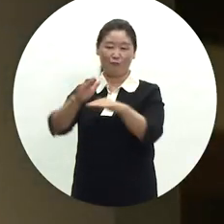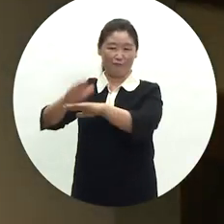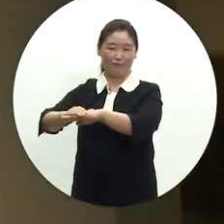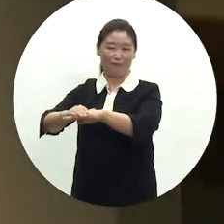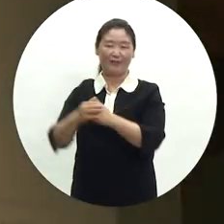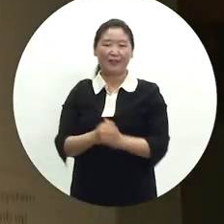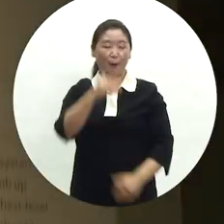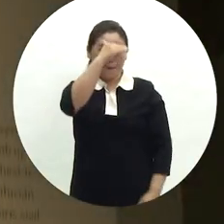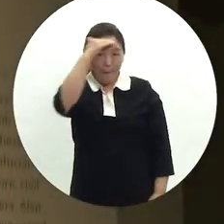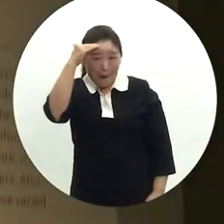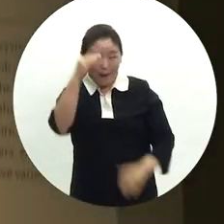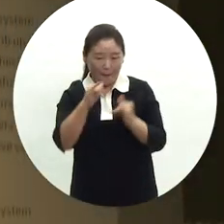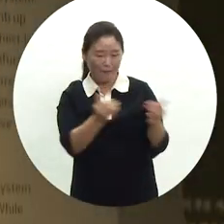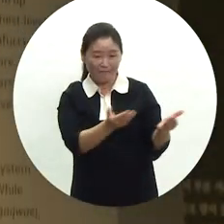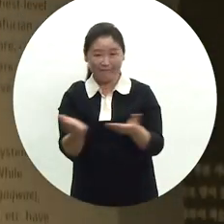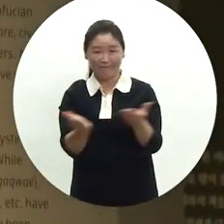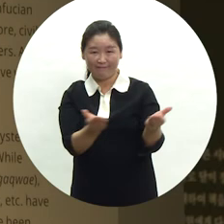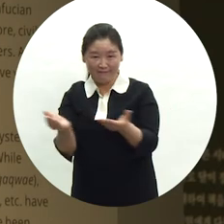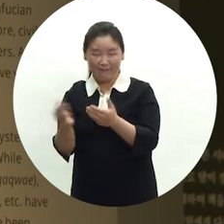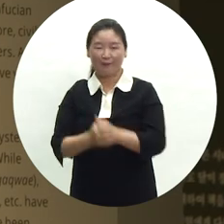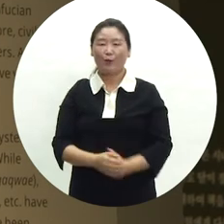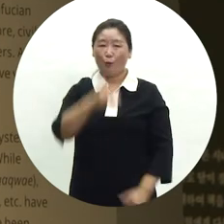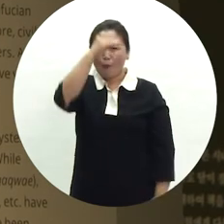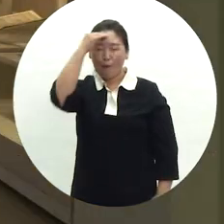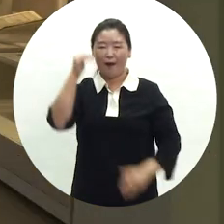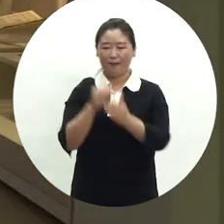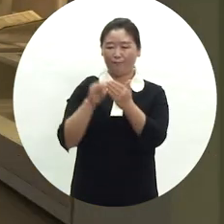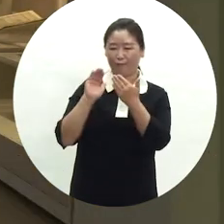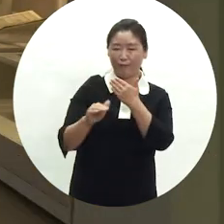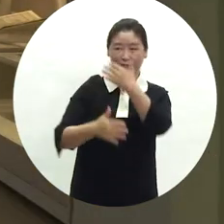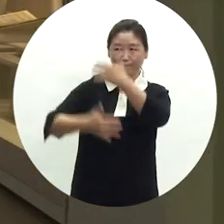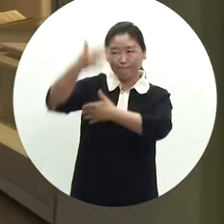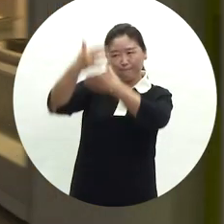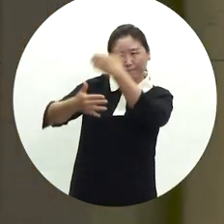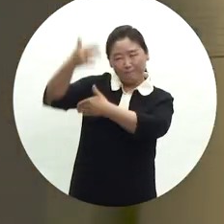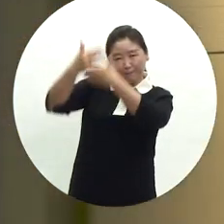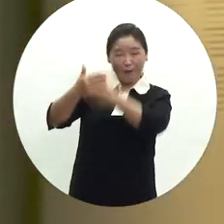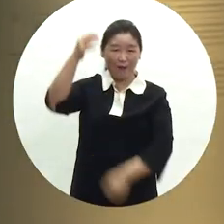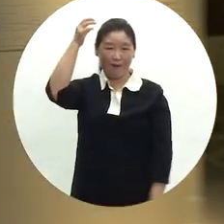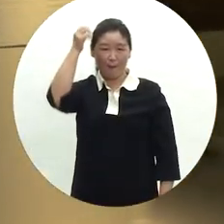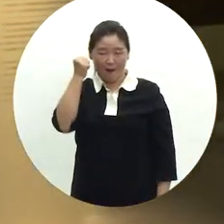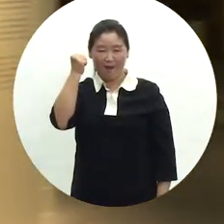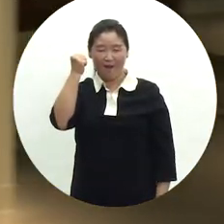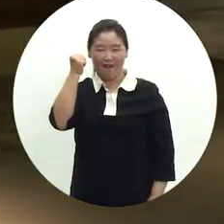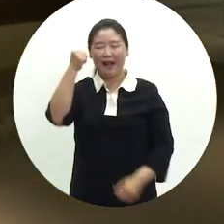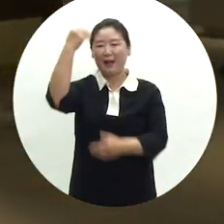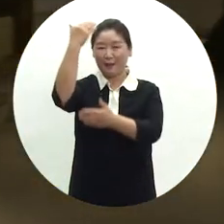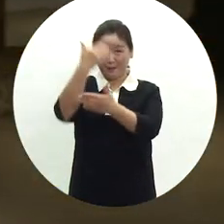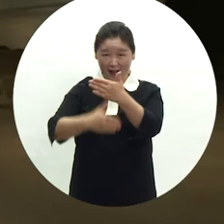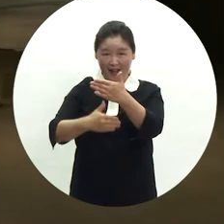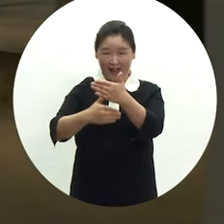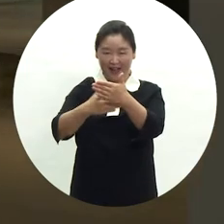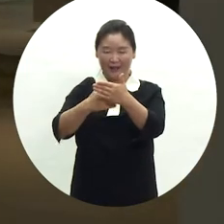관람 동선 유도도 하고 관람 후에는 스팟 영상을 통해 대표되는 이미지가 전시